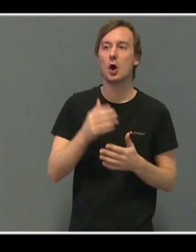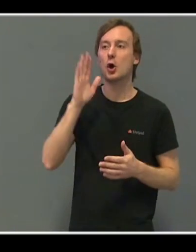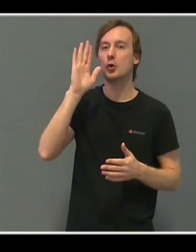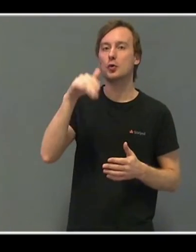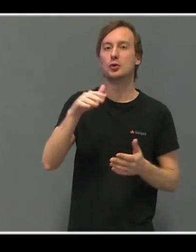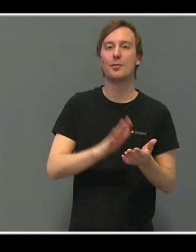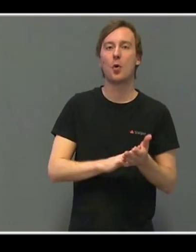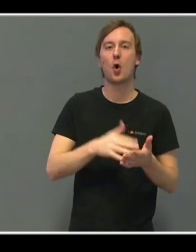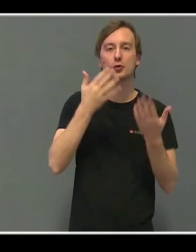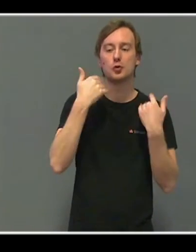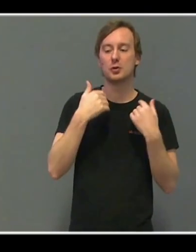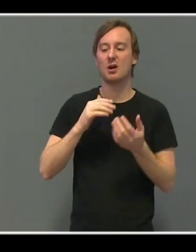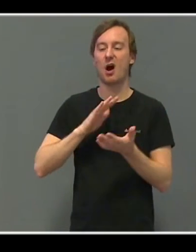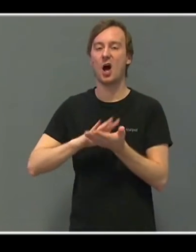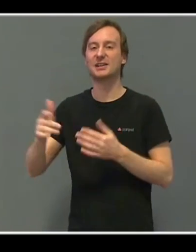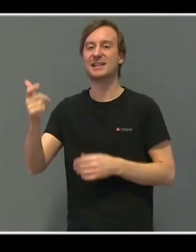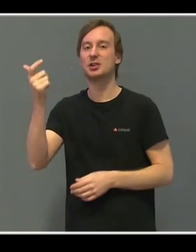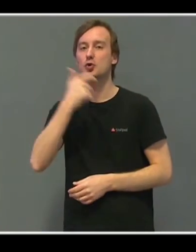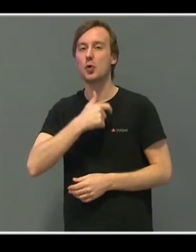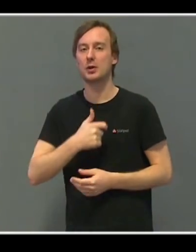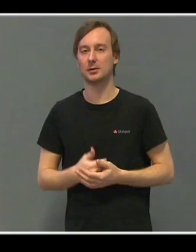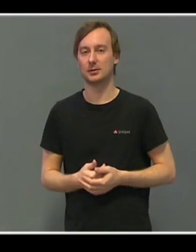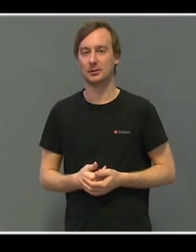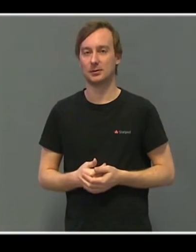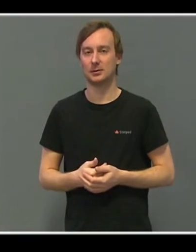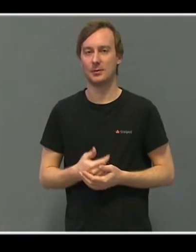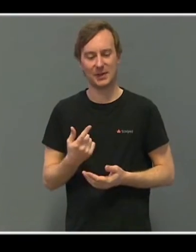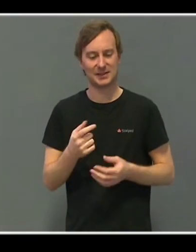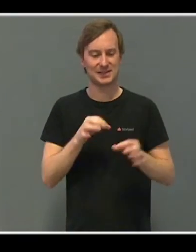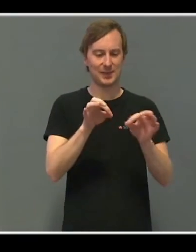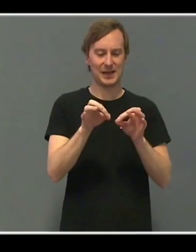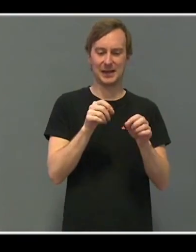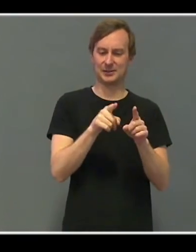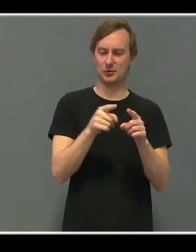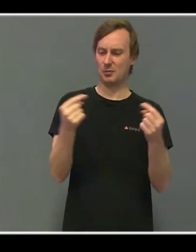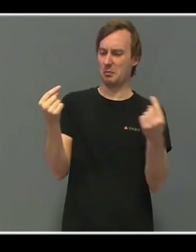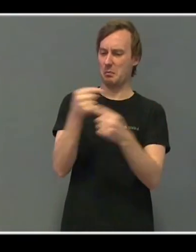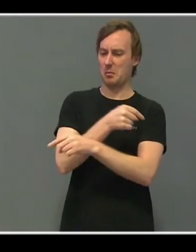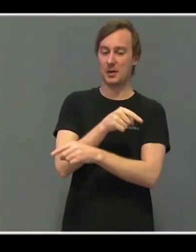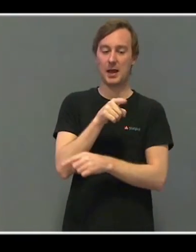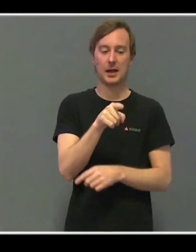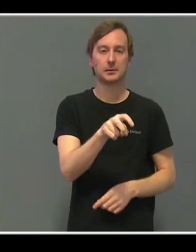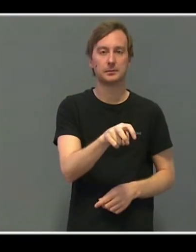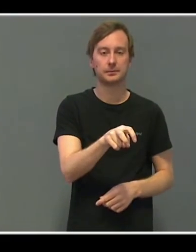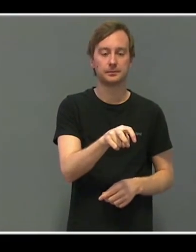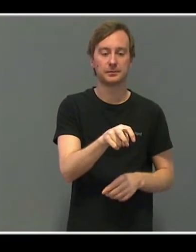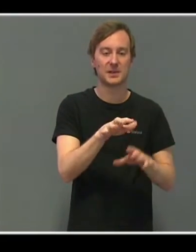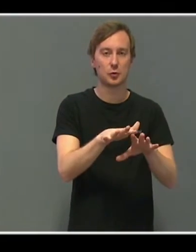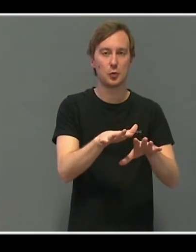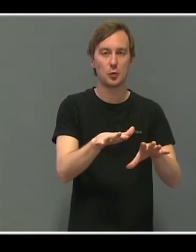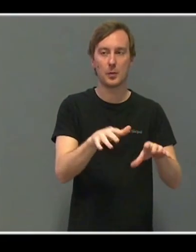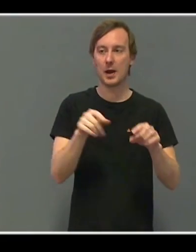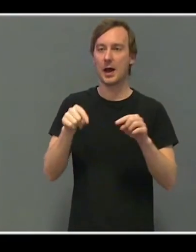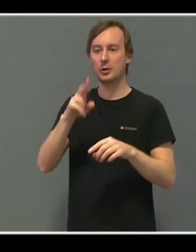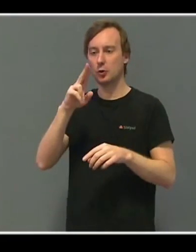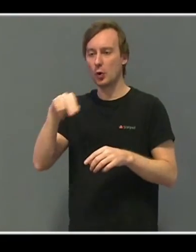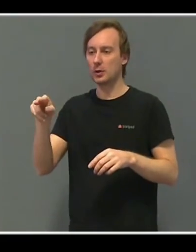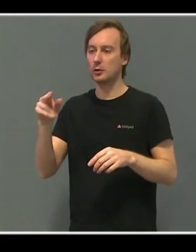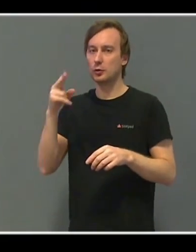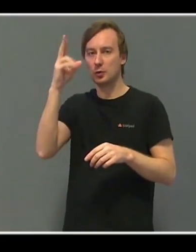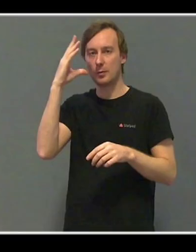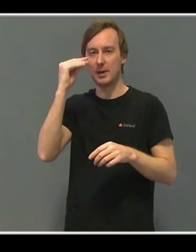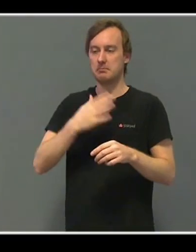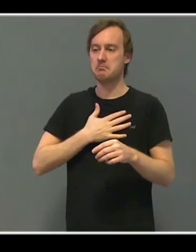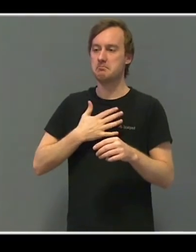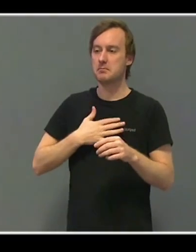Og da blir spillingen sånn veldig kontrast, for man sitter stille og man beveger seg ikke, liksom. Og at det